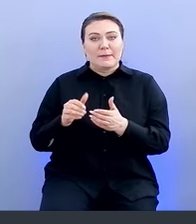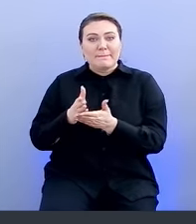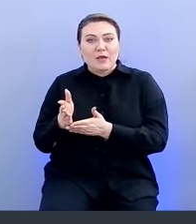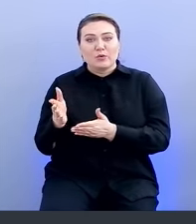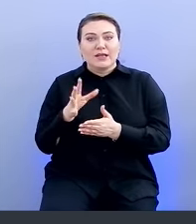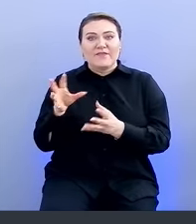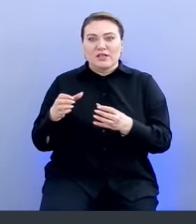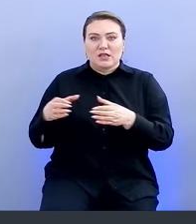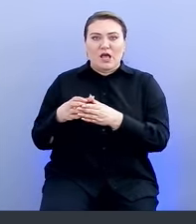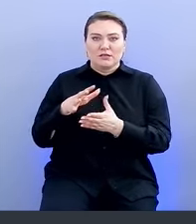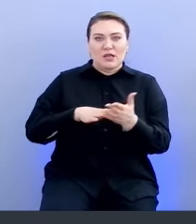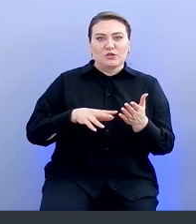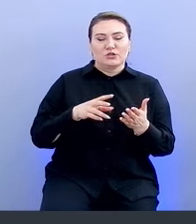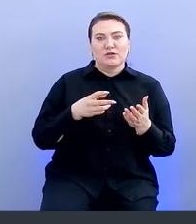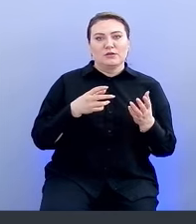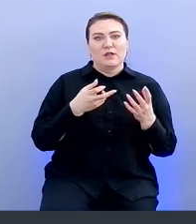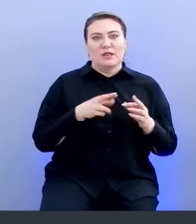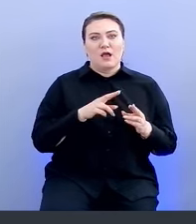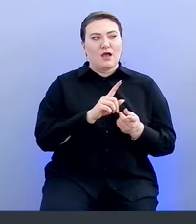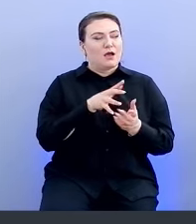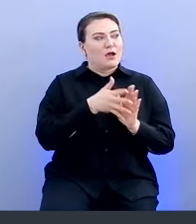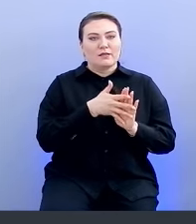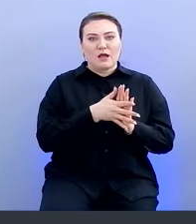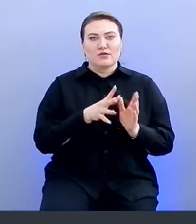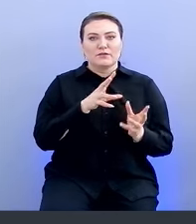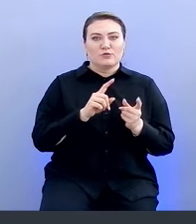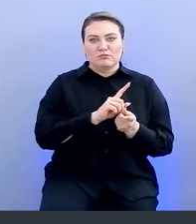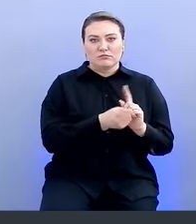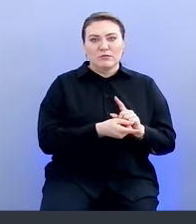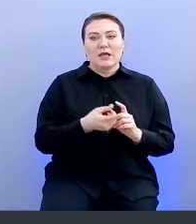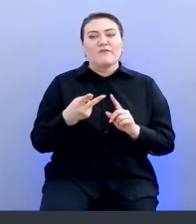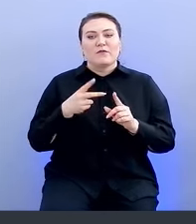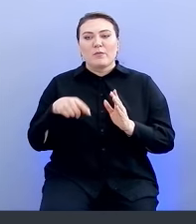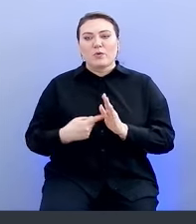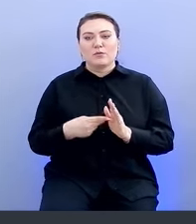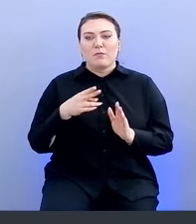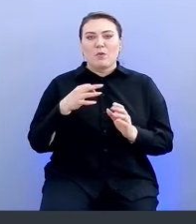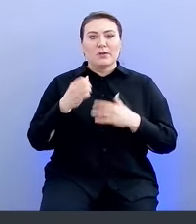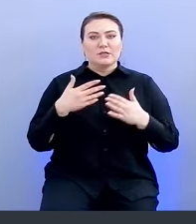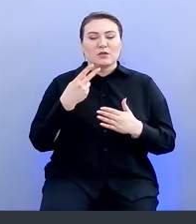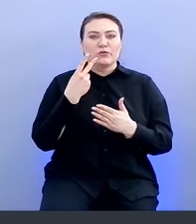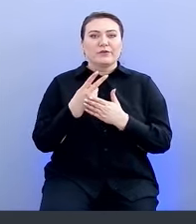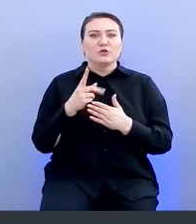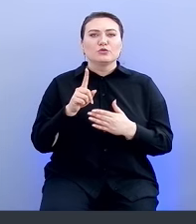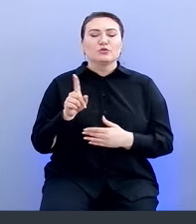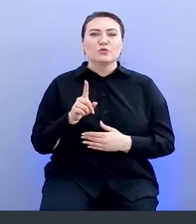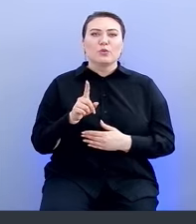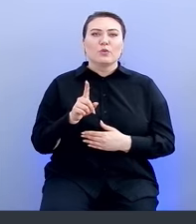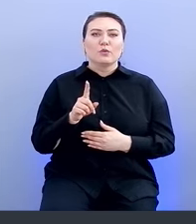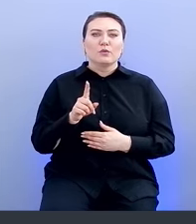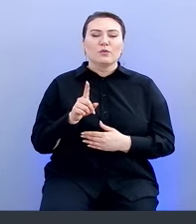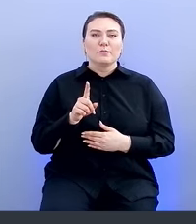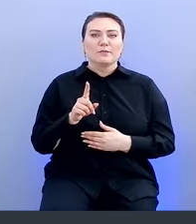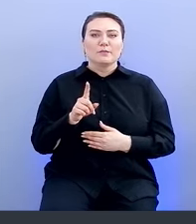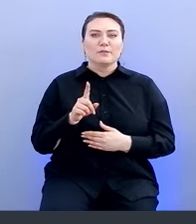класс будет дальше анализ как модуль модификации? И второй вопрос. По презентации увидел, что словом агент